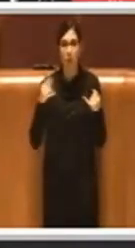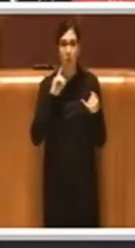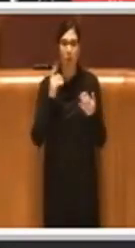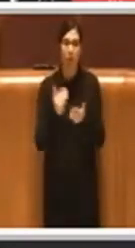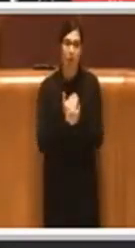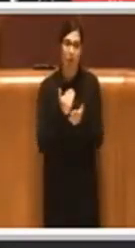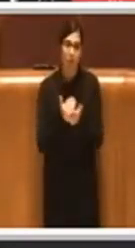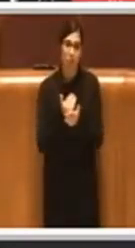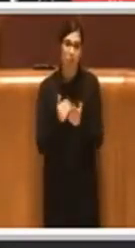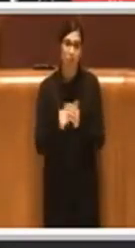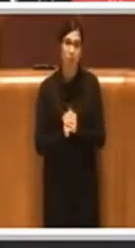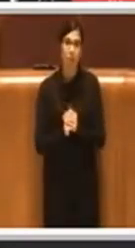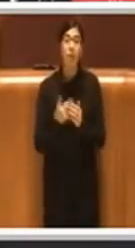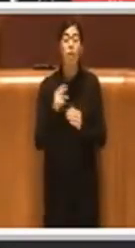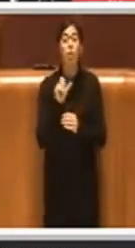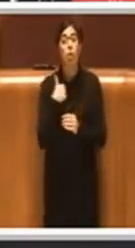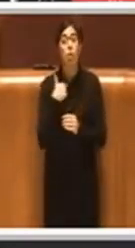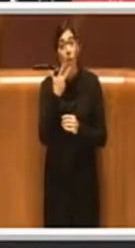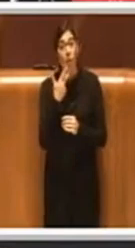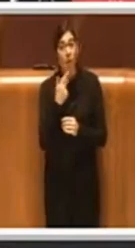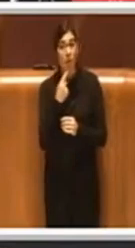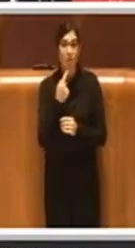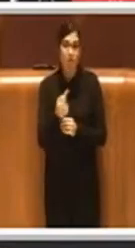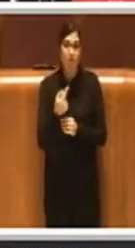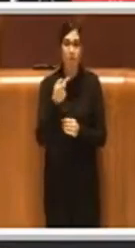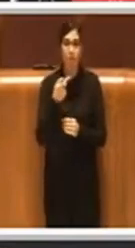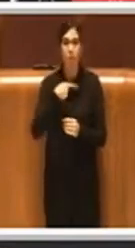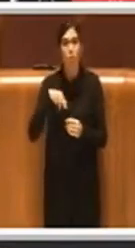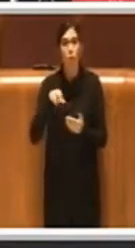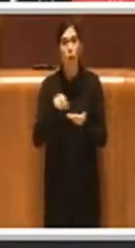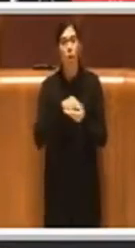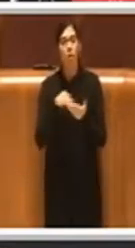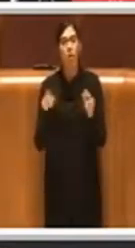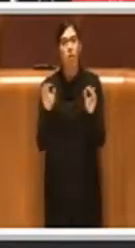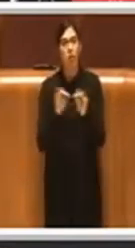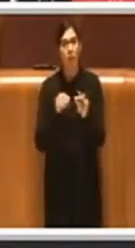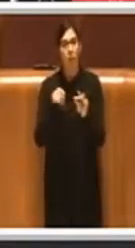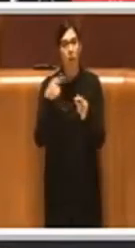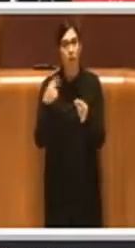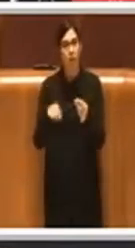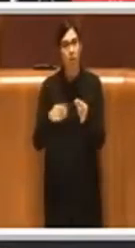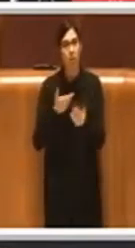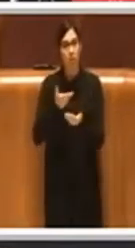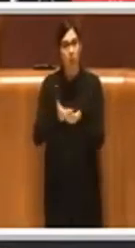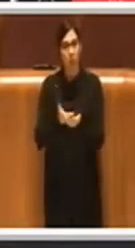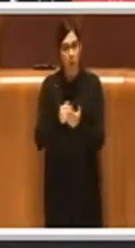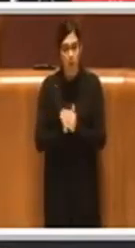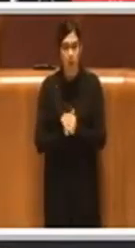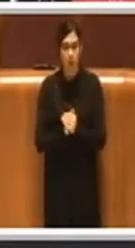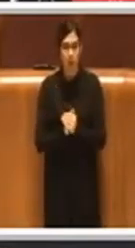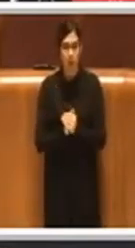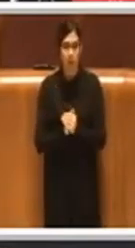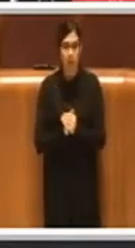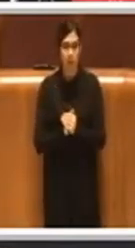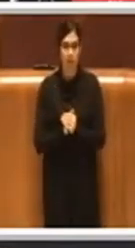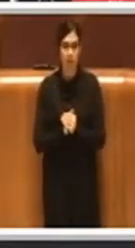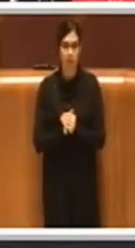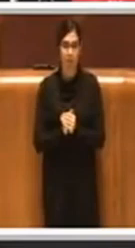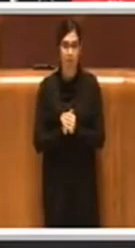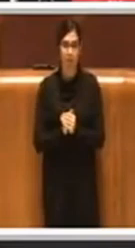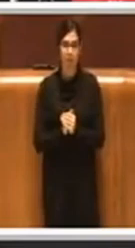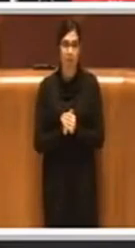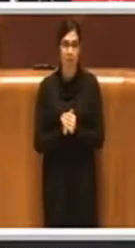semplicemente per consegnare il voto favorevole a questa mozione. Mi dispiace che ci sia un po'